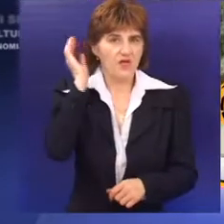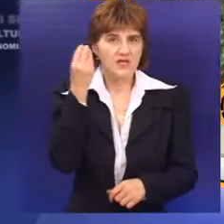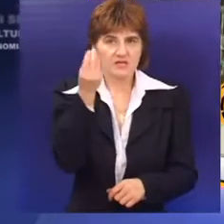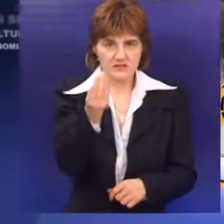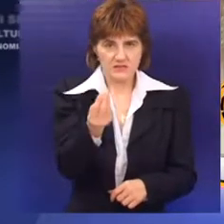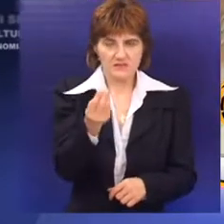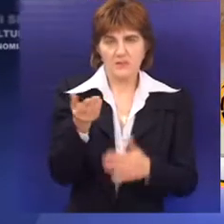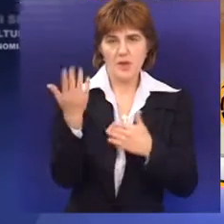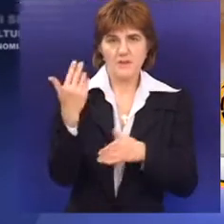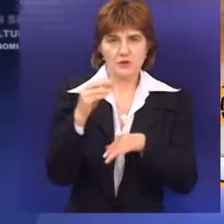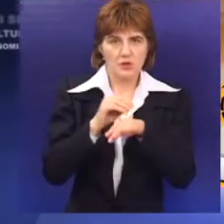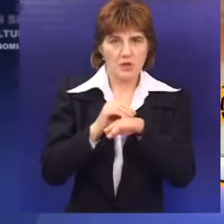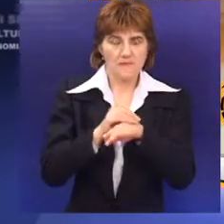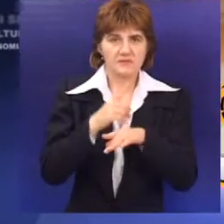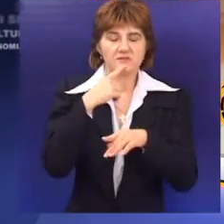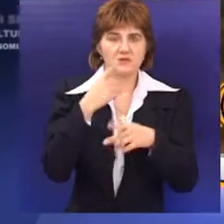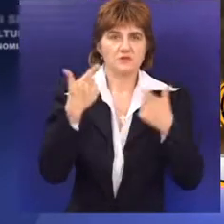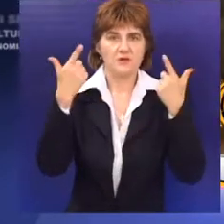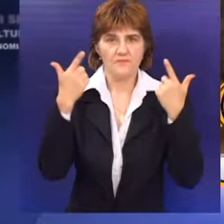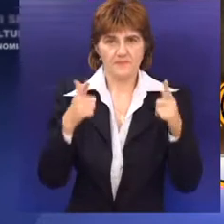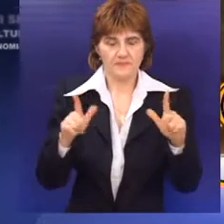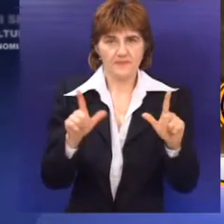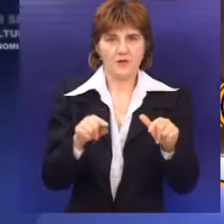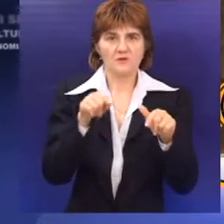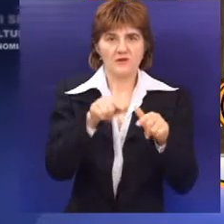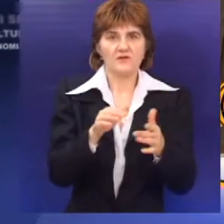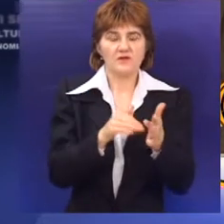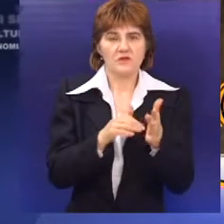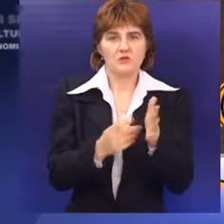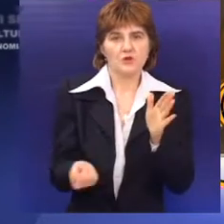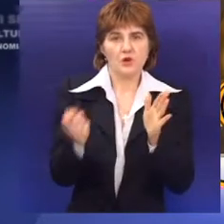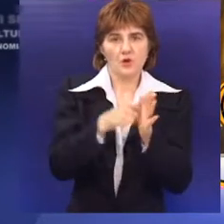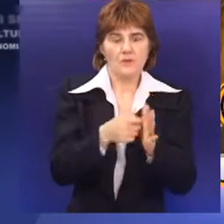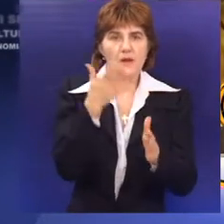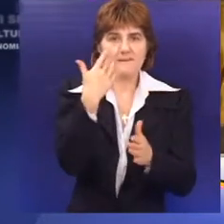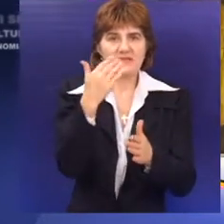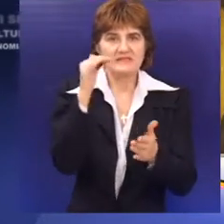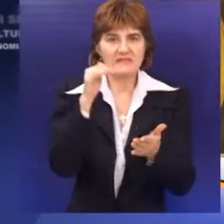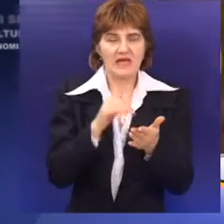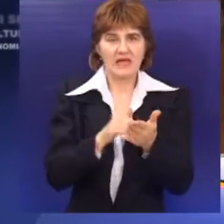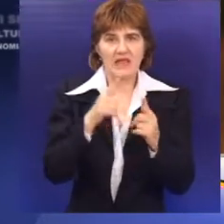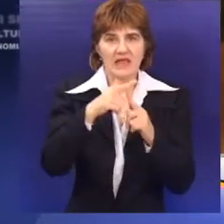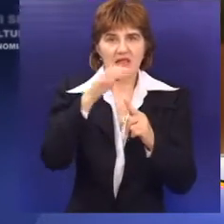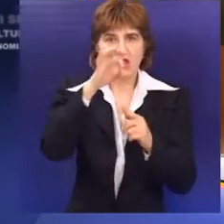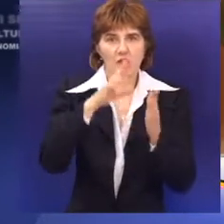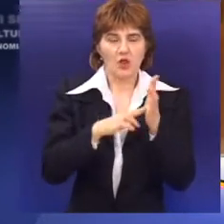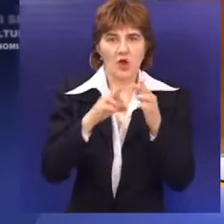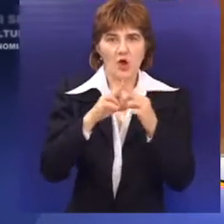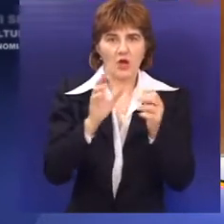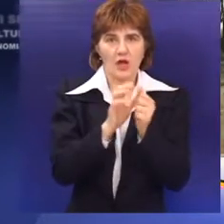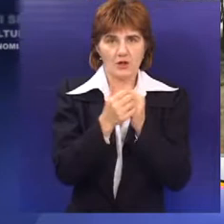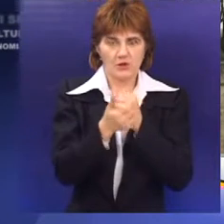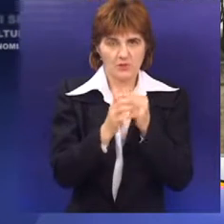sredinom prošlog meseca dala je saglasnost Republičkoj direkciji za robne rezerve da otkupe 50.000 tona merkantilnog kukuruza rada